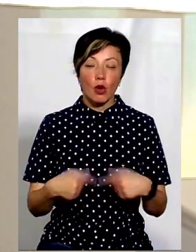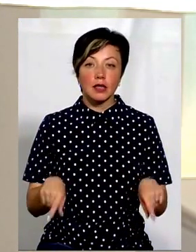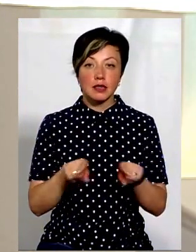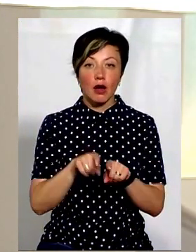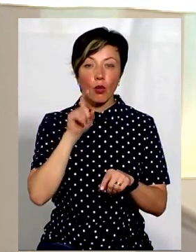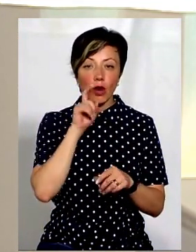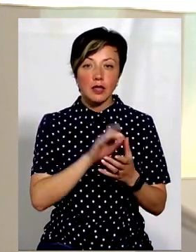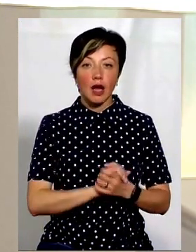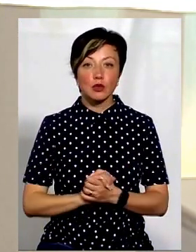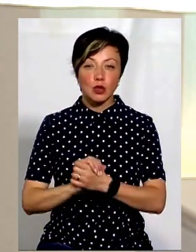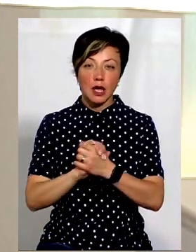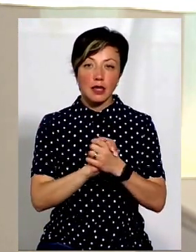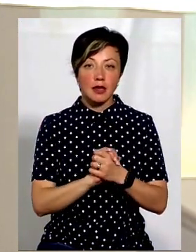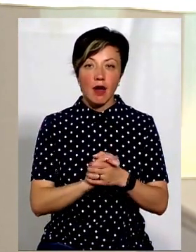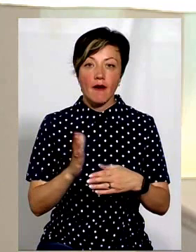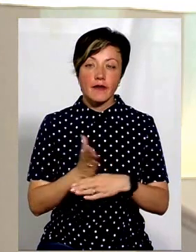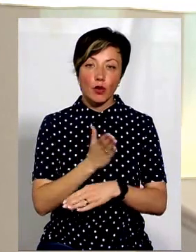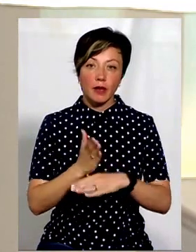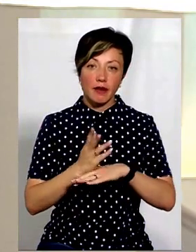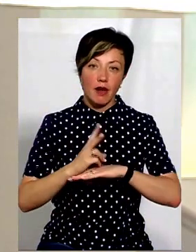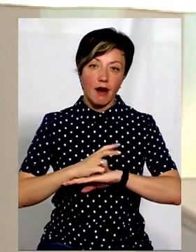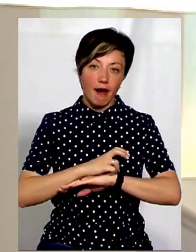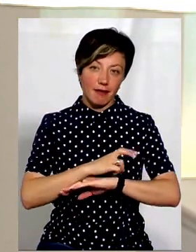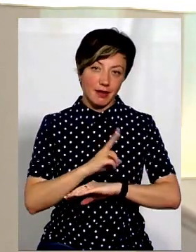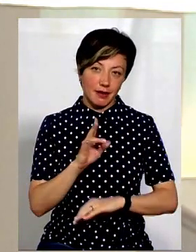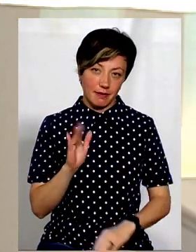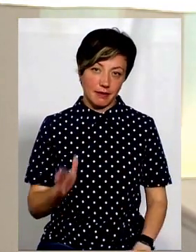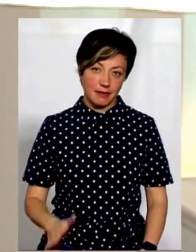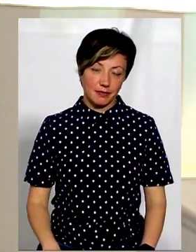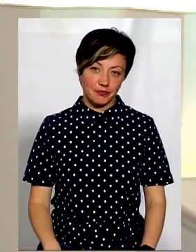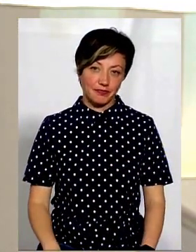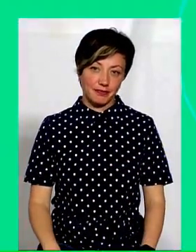організації «Українська асоціація виробників равликів».